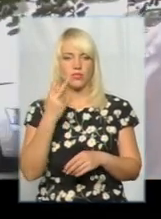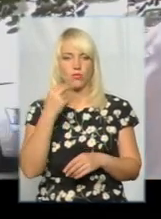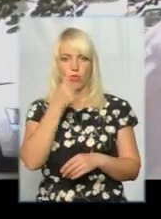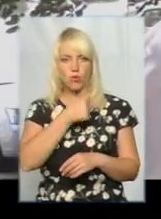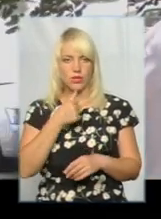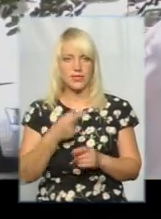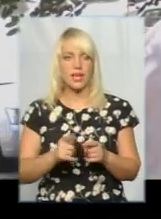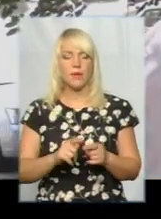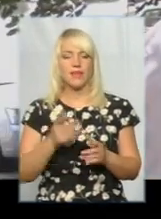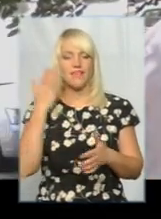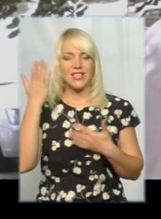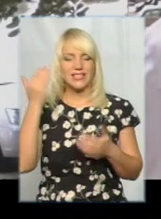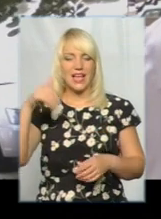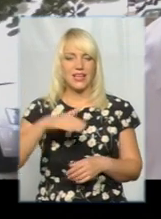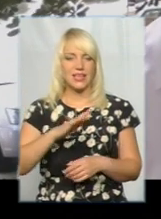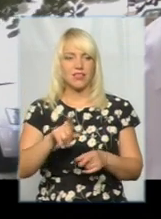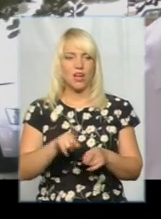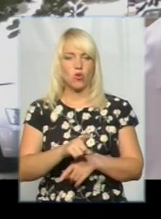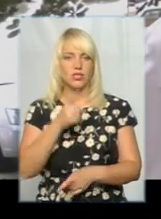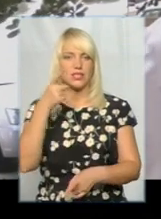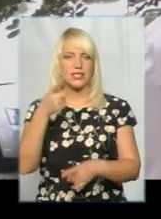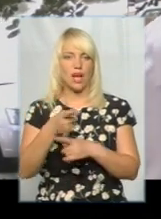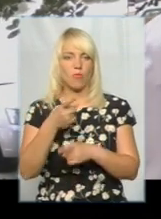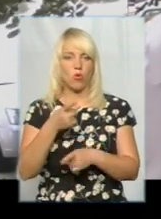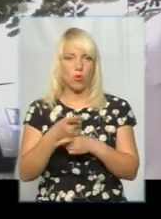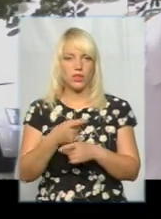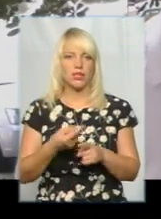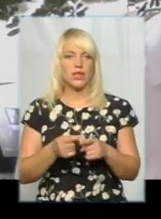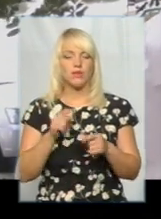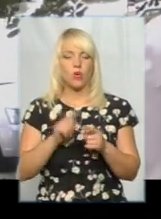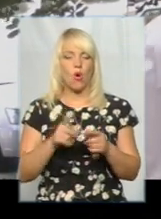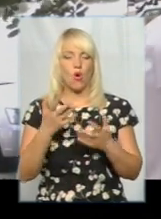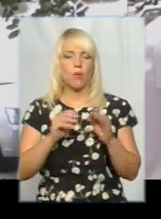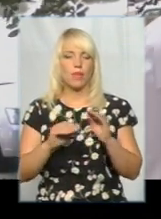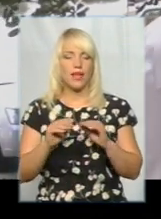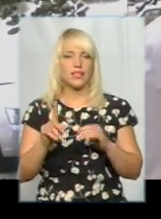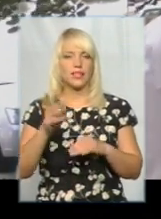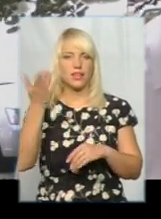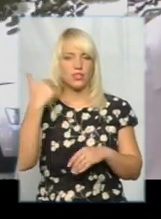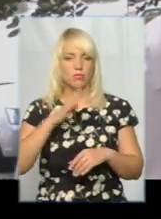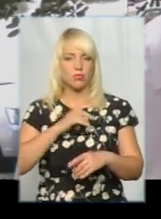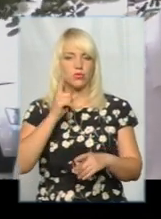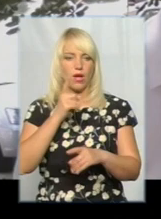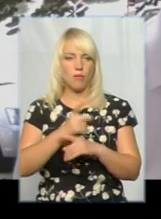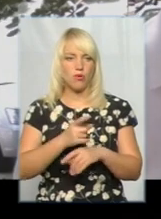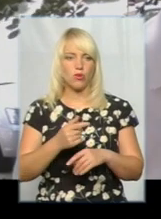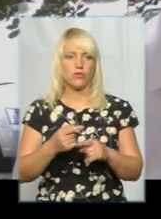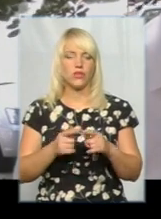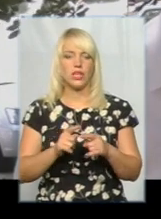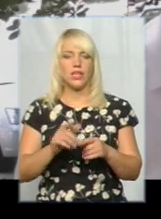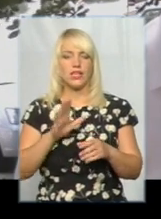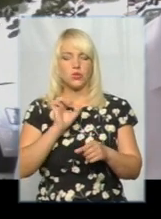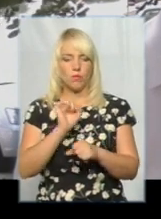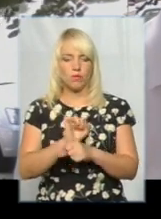в парк імені Чекмана, воно також заборонене. Тобто, то обладнання, яке було раніше заборонено, зупинено, ми не перевіряємо. Для чого його